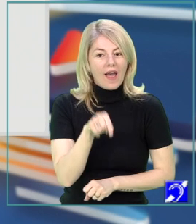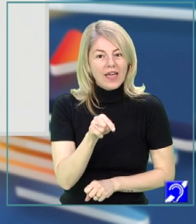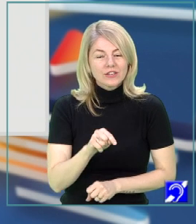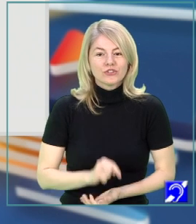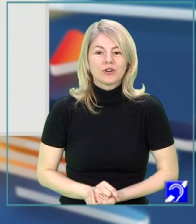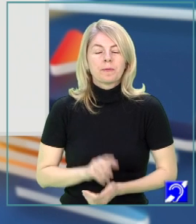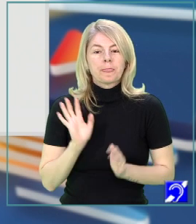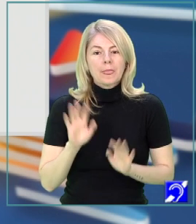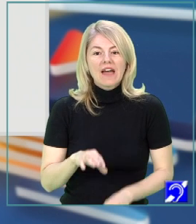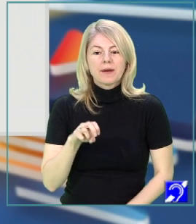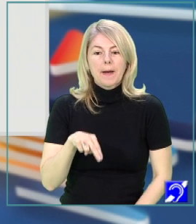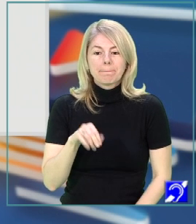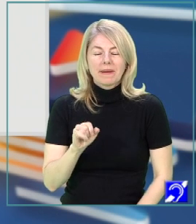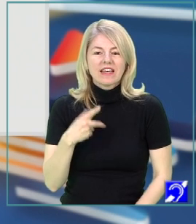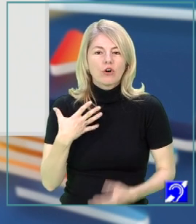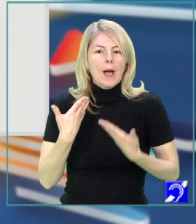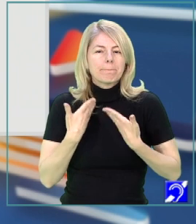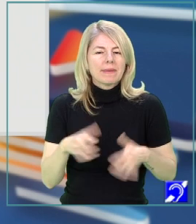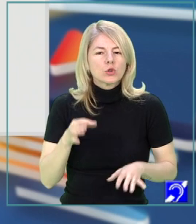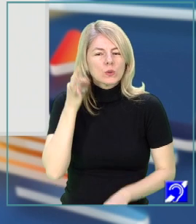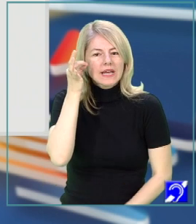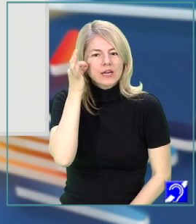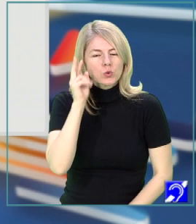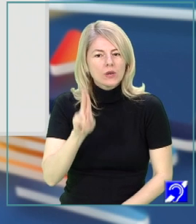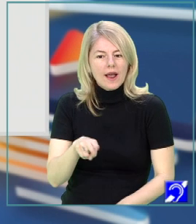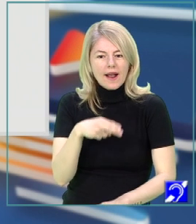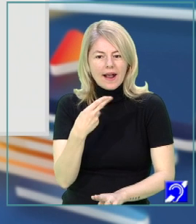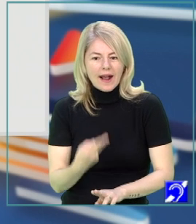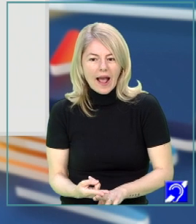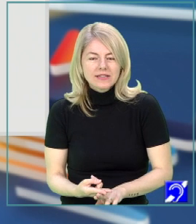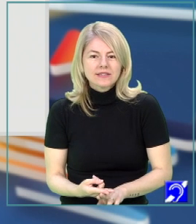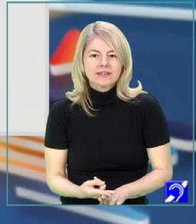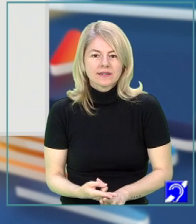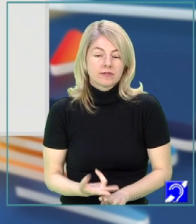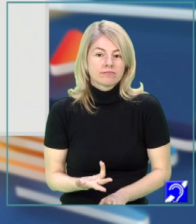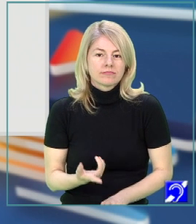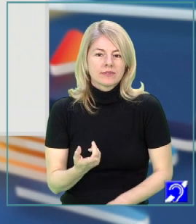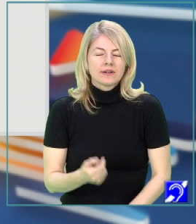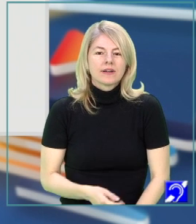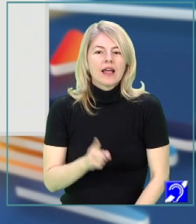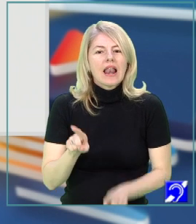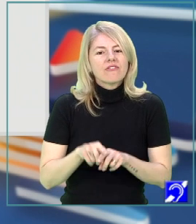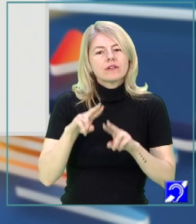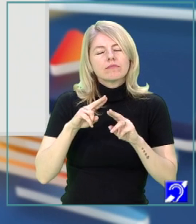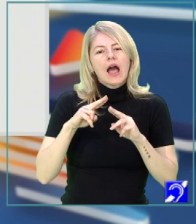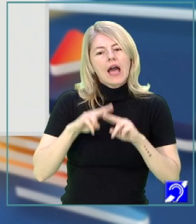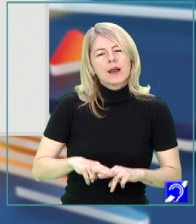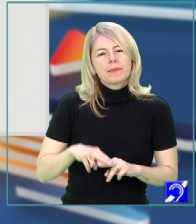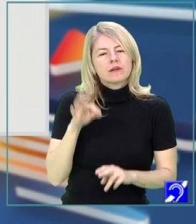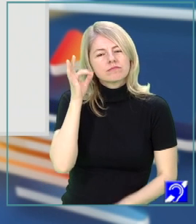avem metafora pierdută în gânduri cazi, destul de sugestivă, deoarece